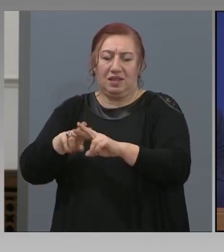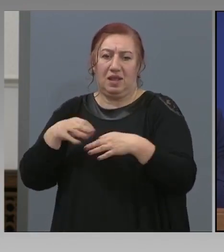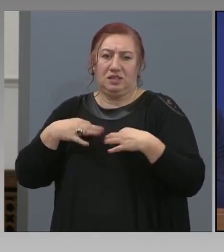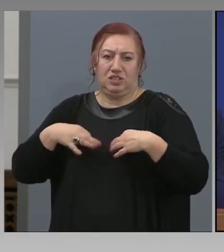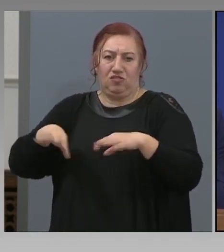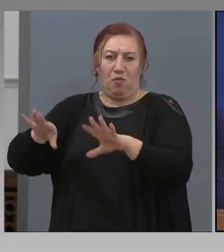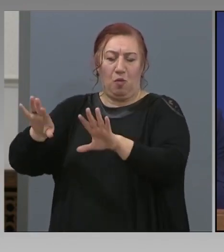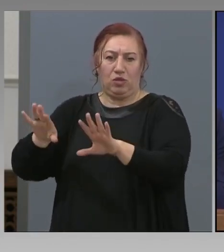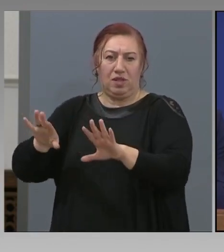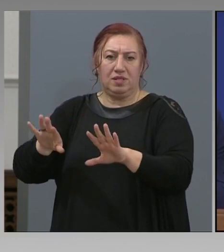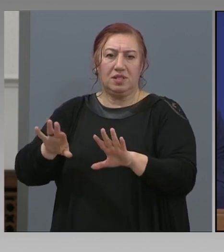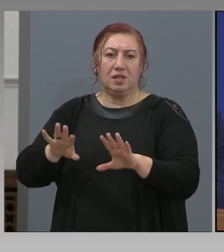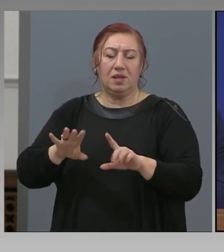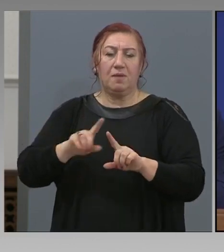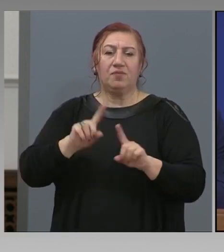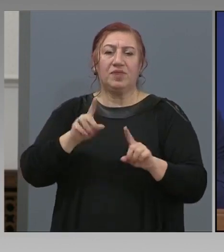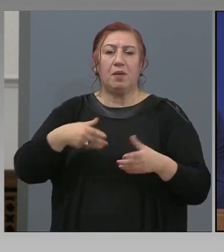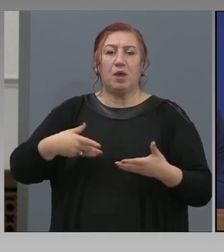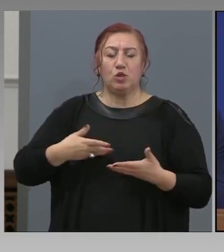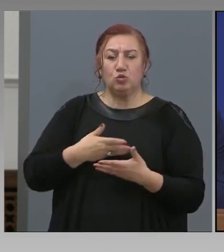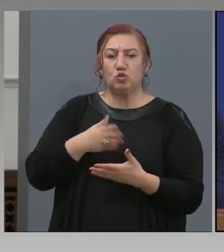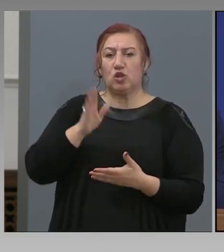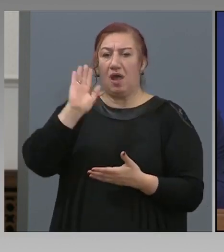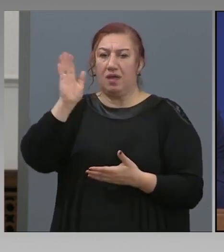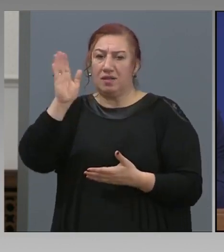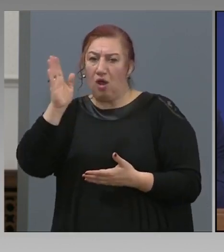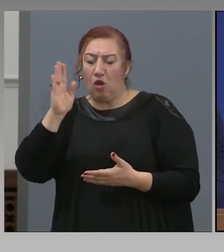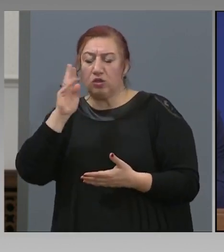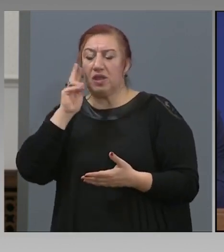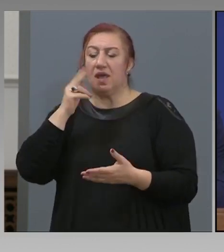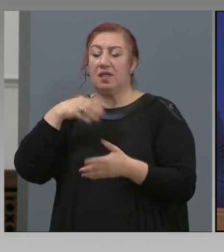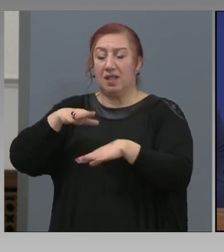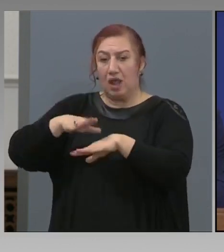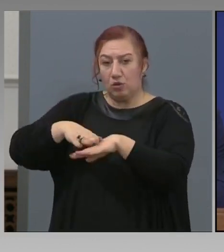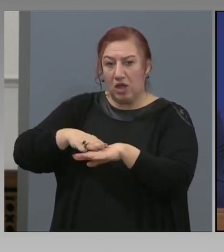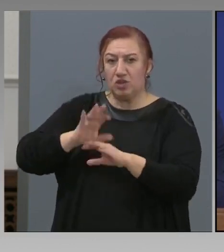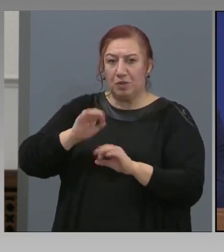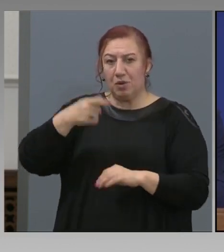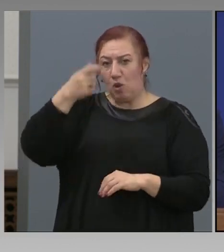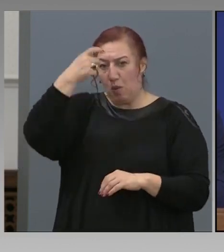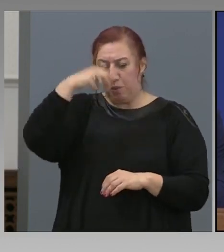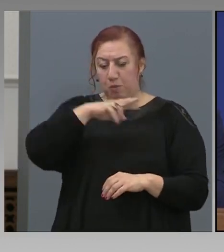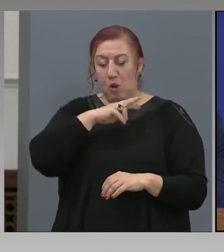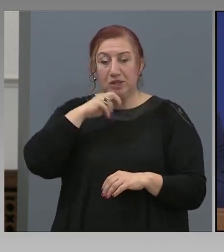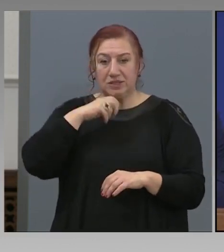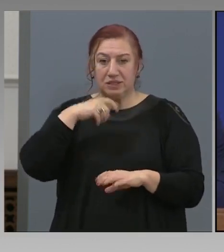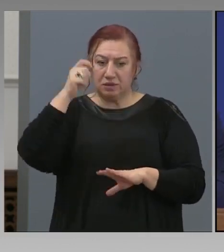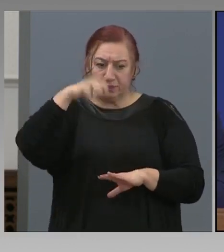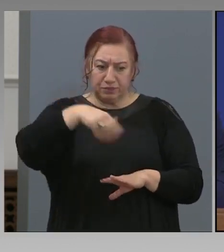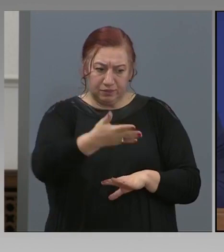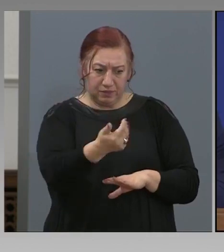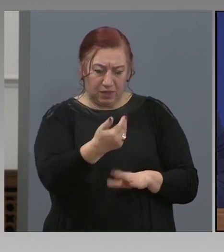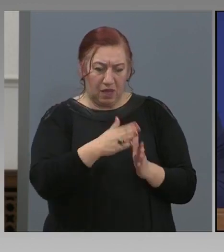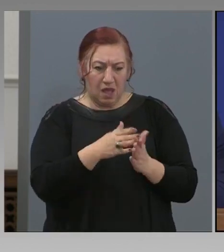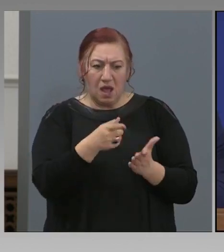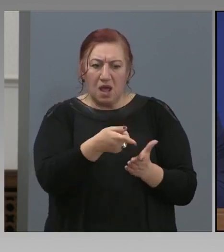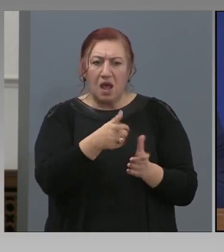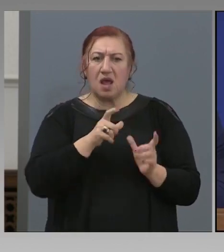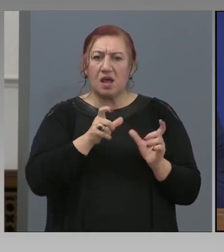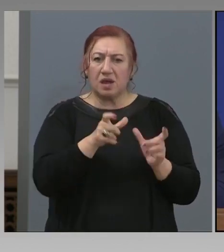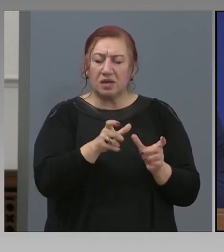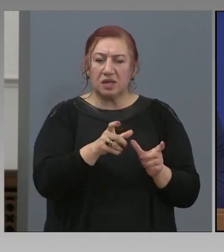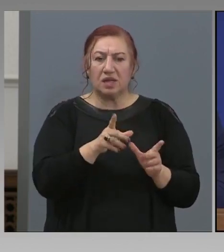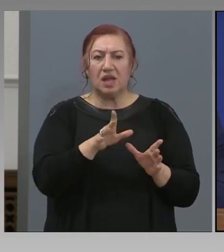И няма да ходи да доказва, че не е в карантина, ако полицаите го спрат на улицата.